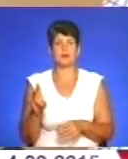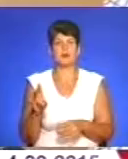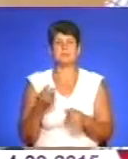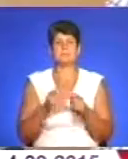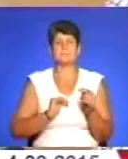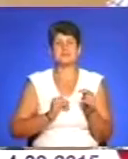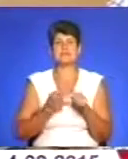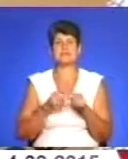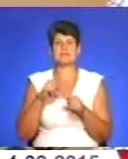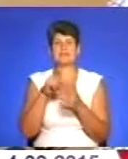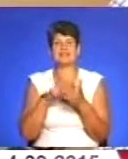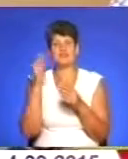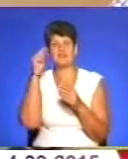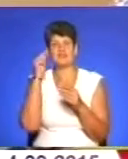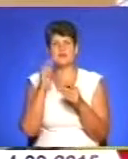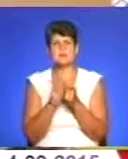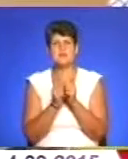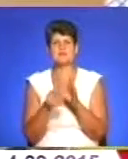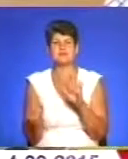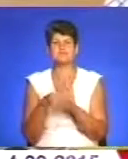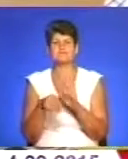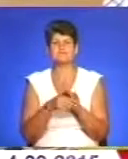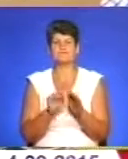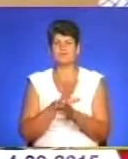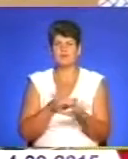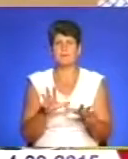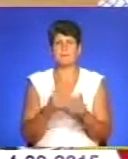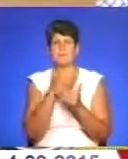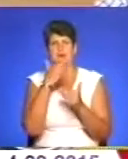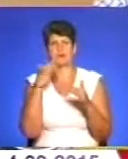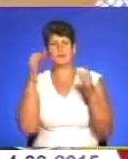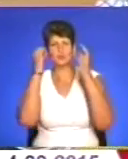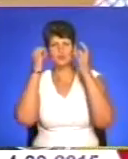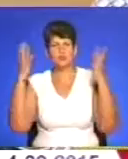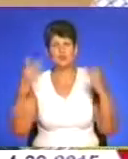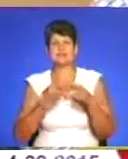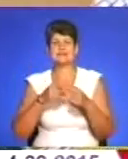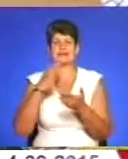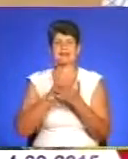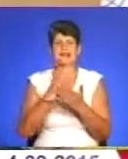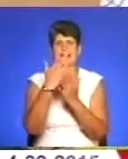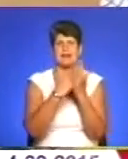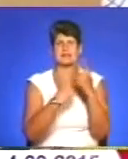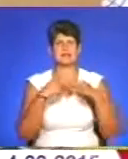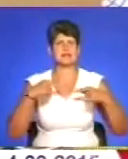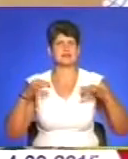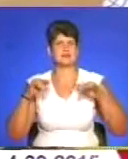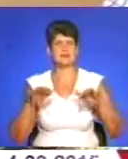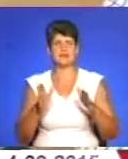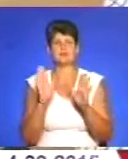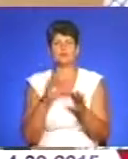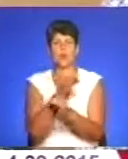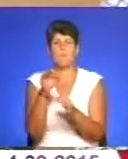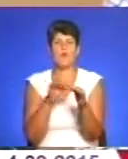вивчення боротьби з корупцією, це є багатокультурність, там є ряд різних речей, які будуть